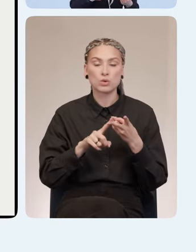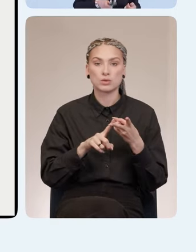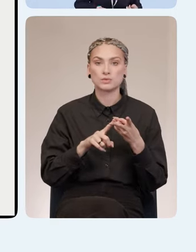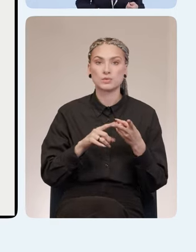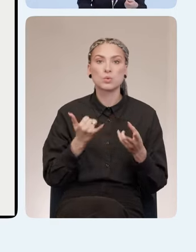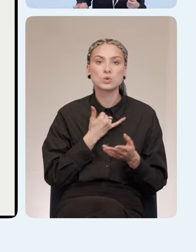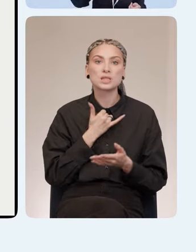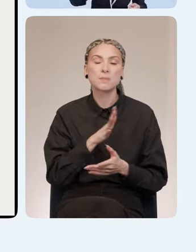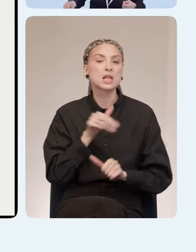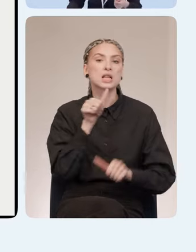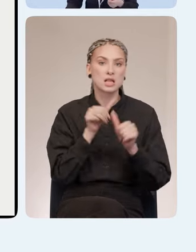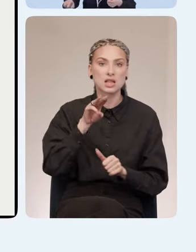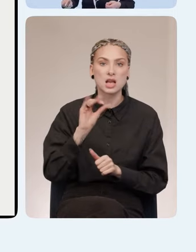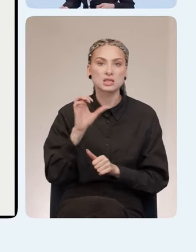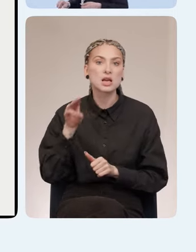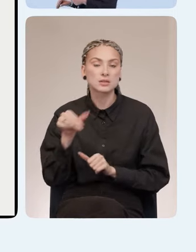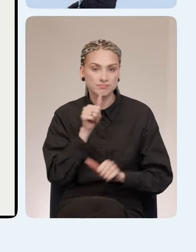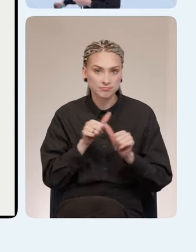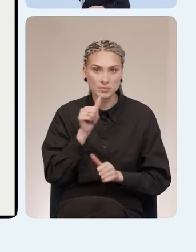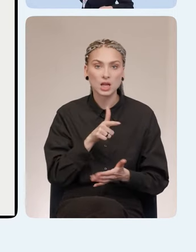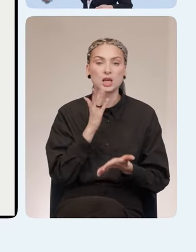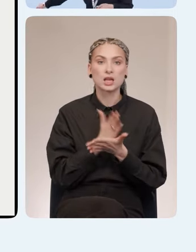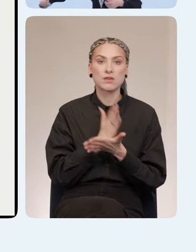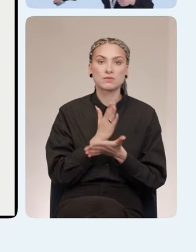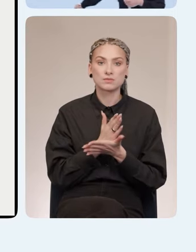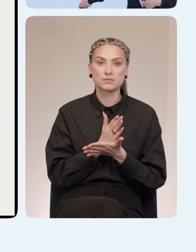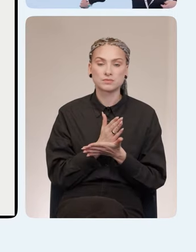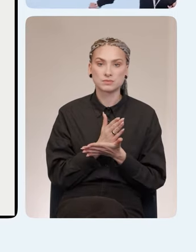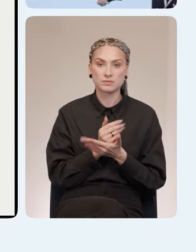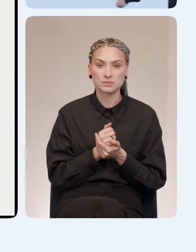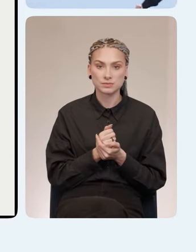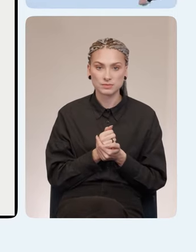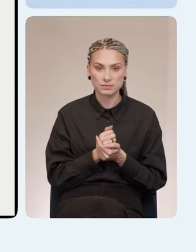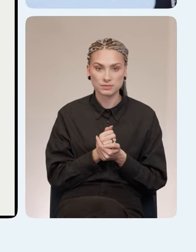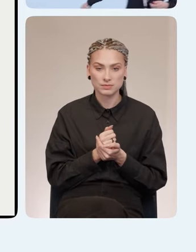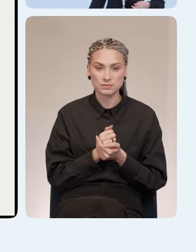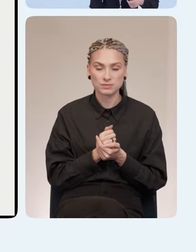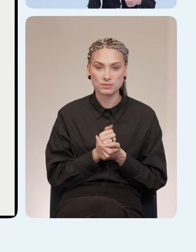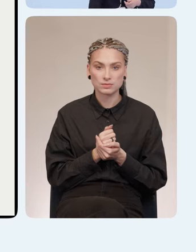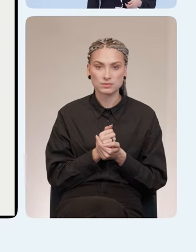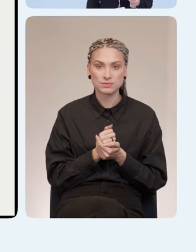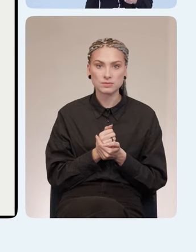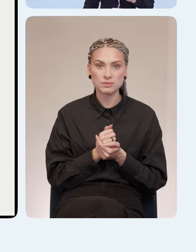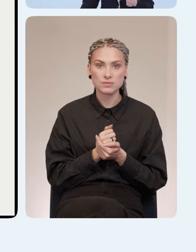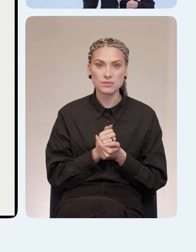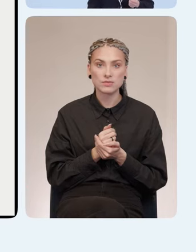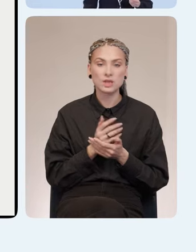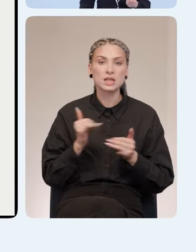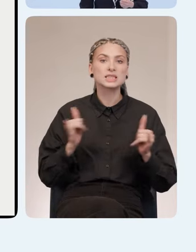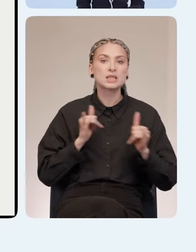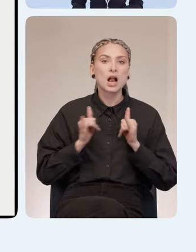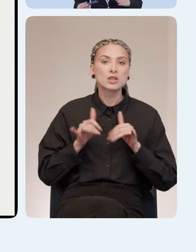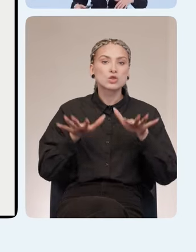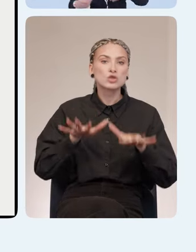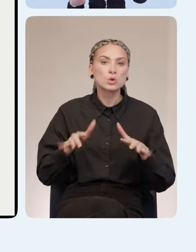было тестирование. Оно идет нижним пунктом. Я надеюсь, вы здесь увидите у меня. Санитарные зоны для гостей с